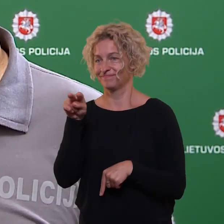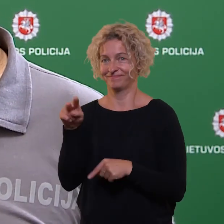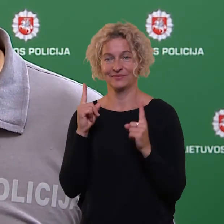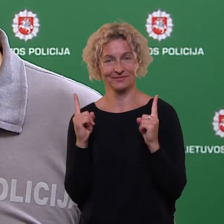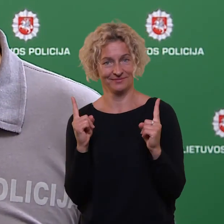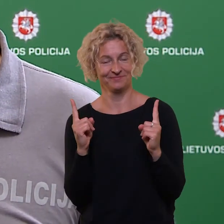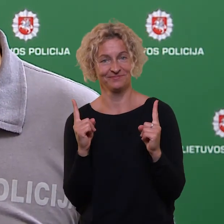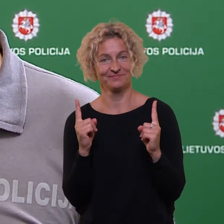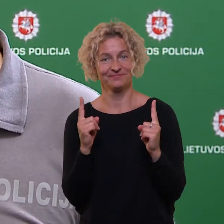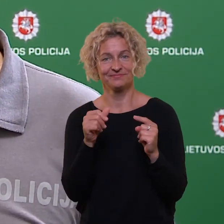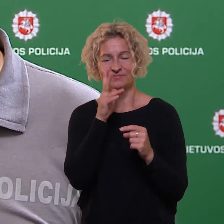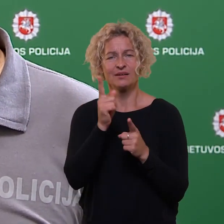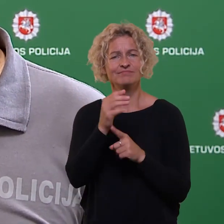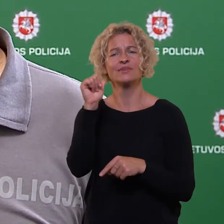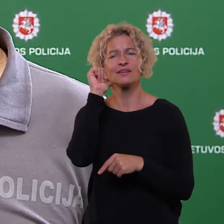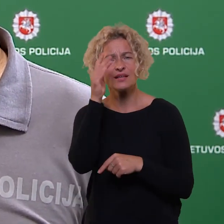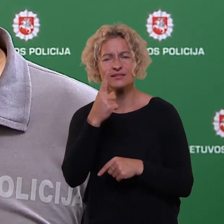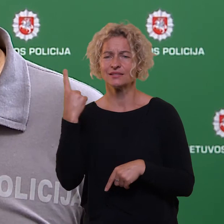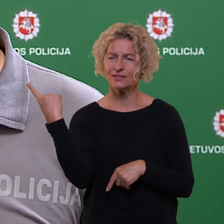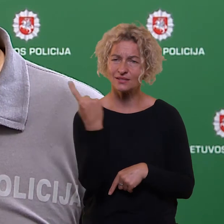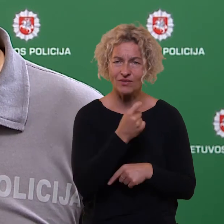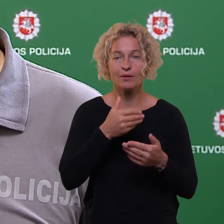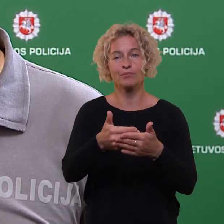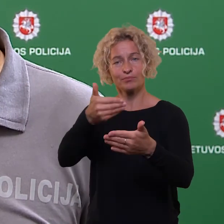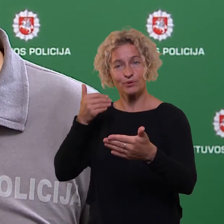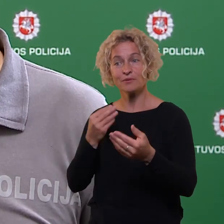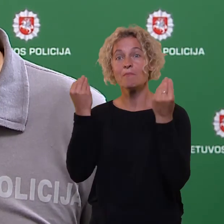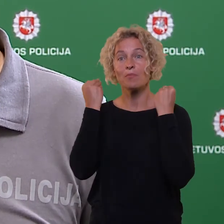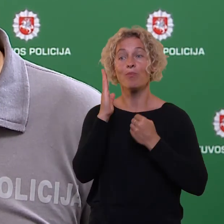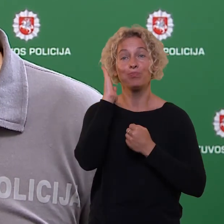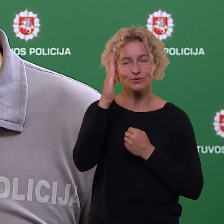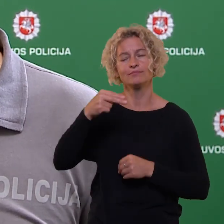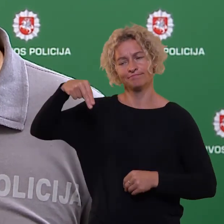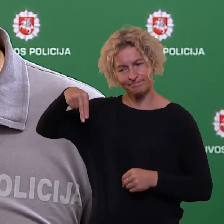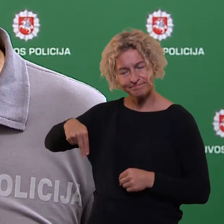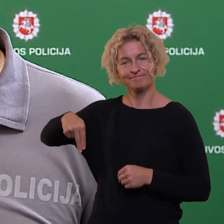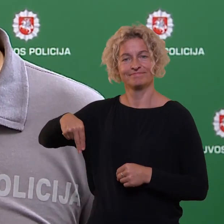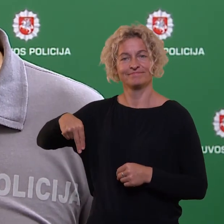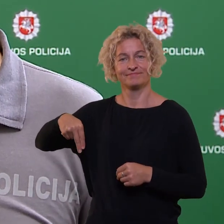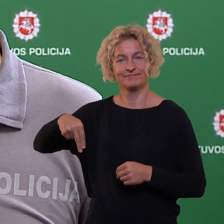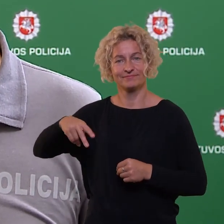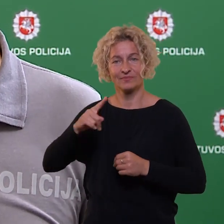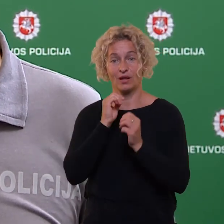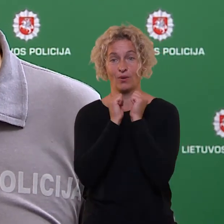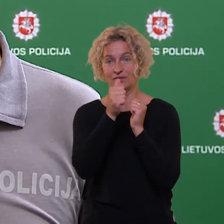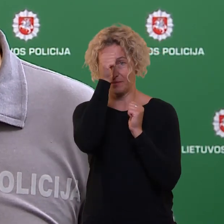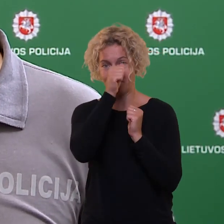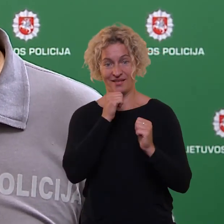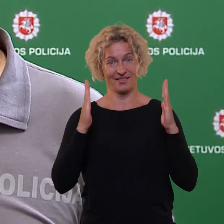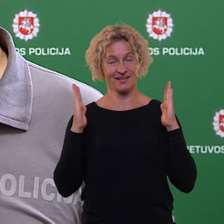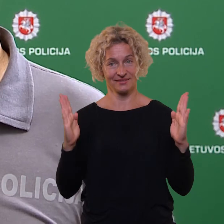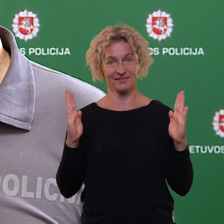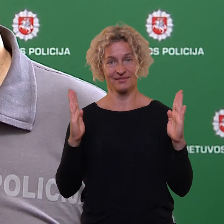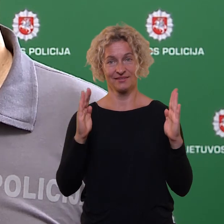mokyklomis, o po to kiekvieną dieną prieš pamokas, pirmasias savaitės. O vėliau visą Roksėjo mėnesį bus